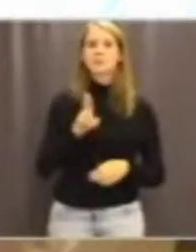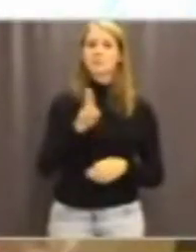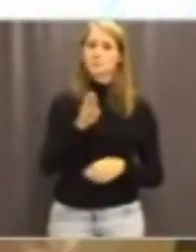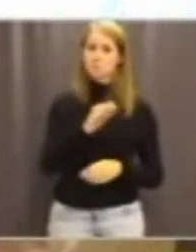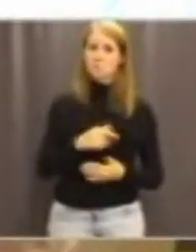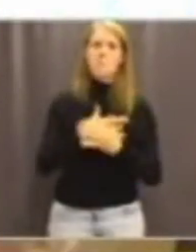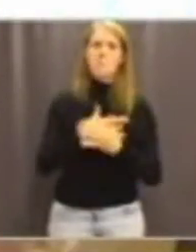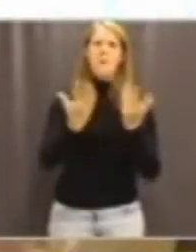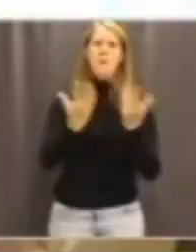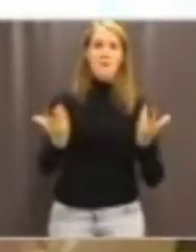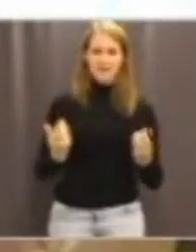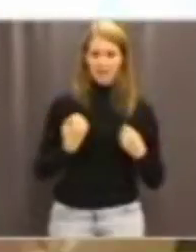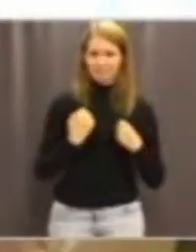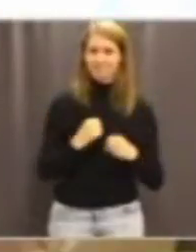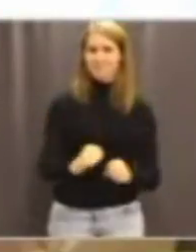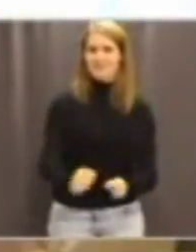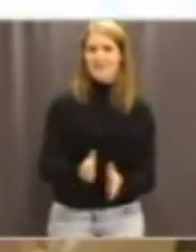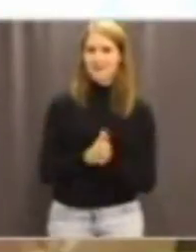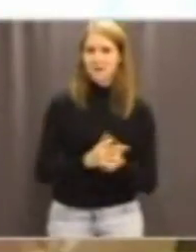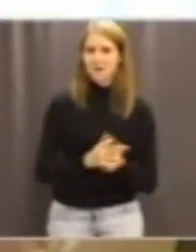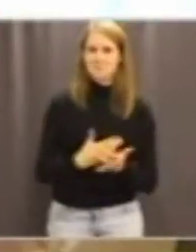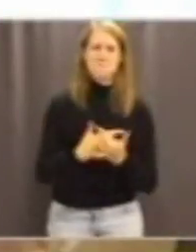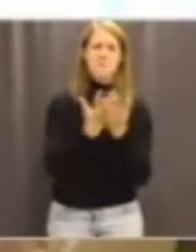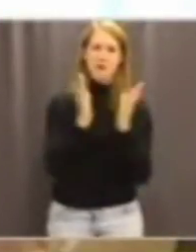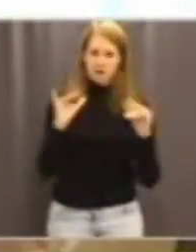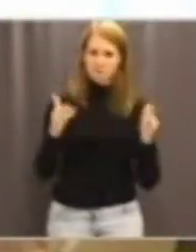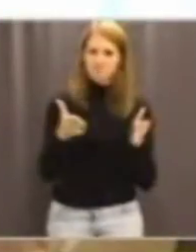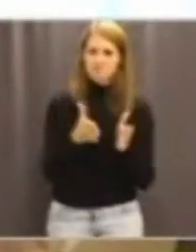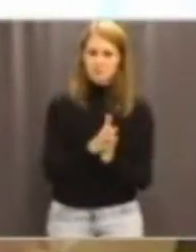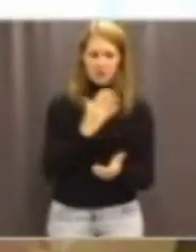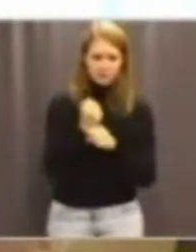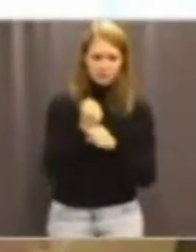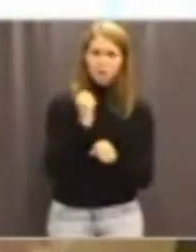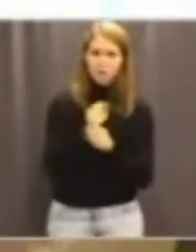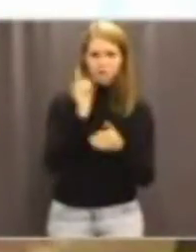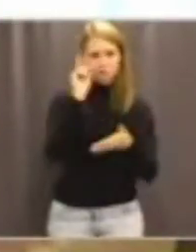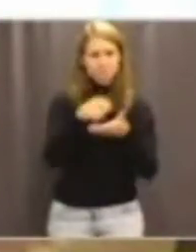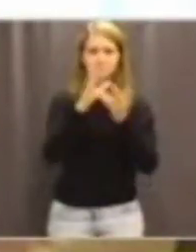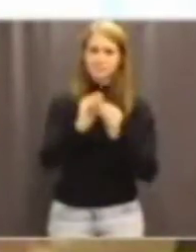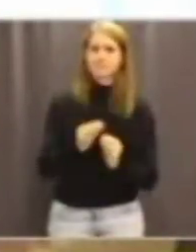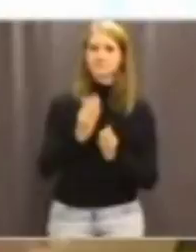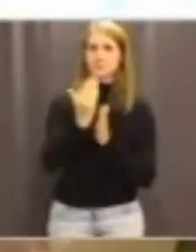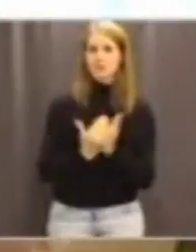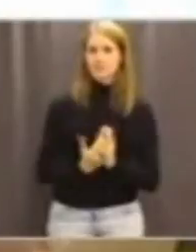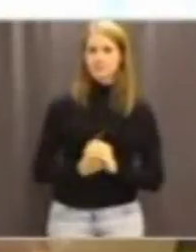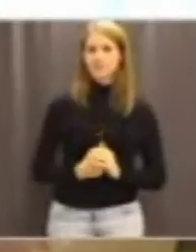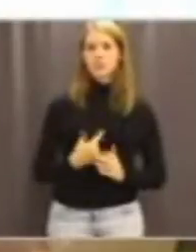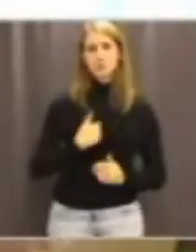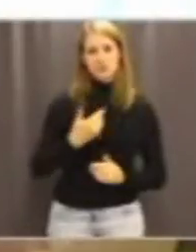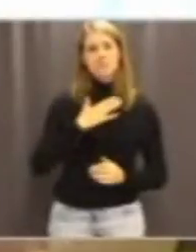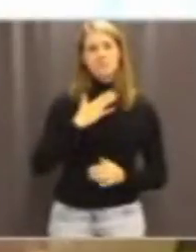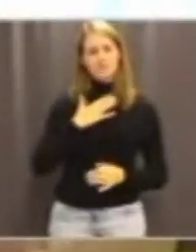engagerade. Väldigt många har varit med och jobbat för det här. Jag vill yrka bifall till